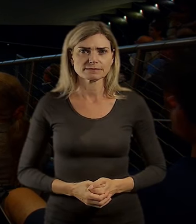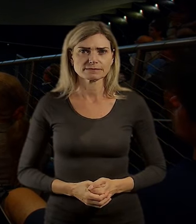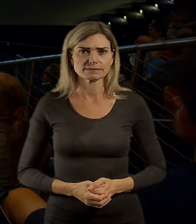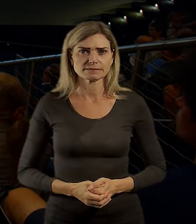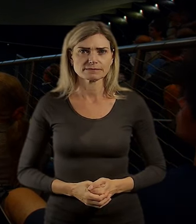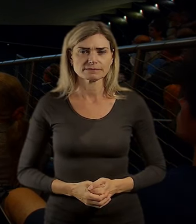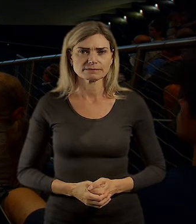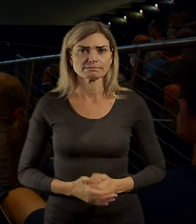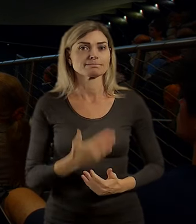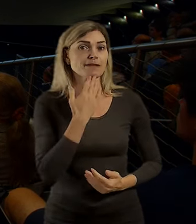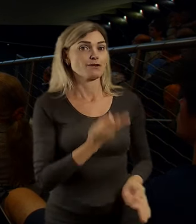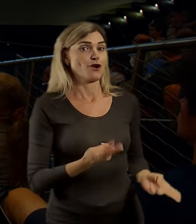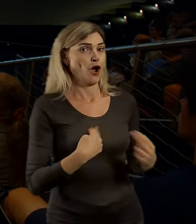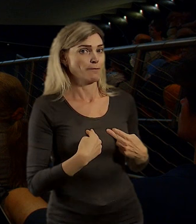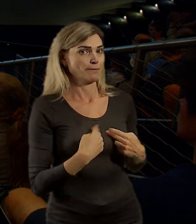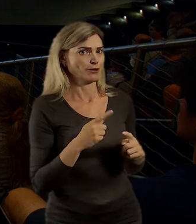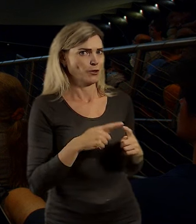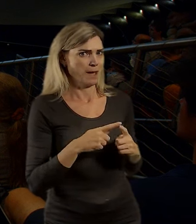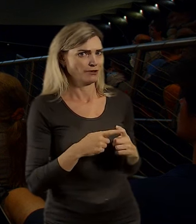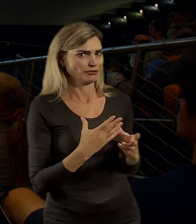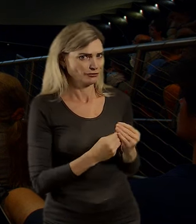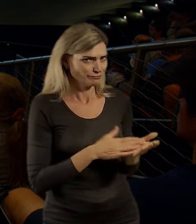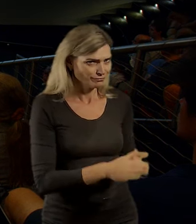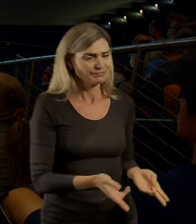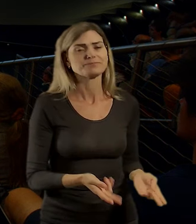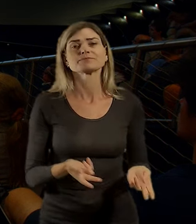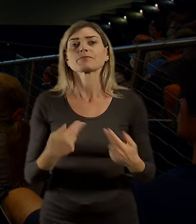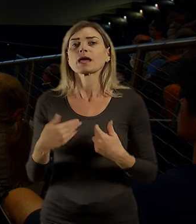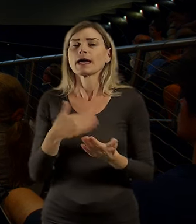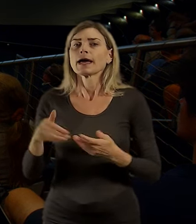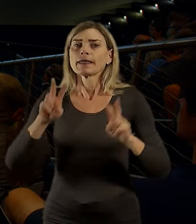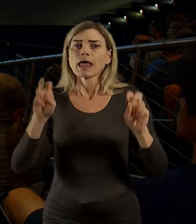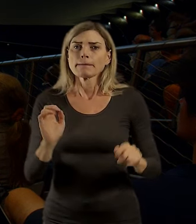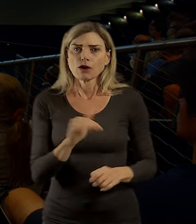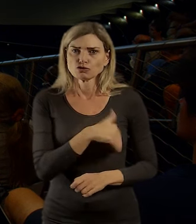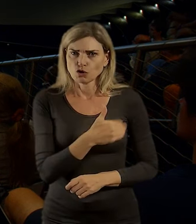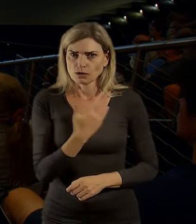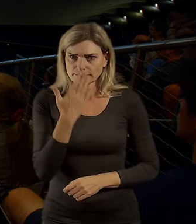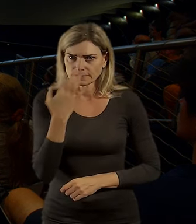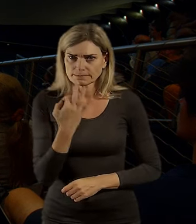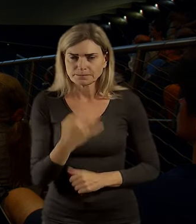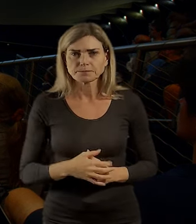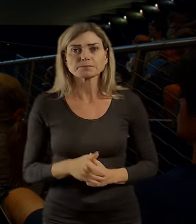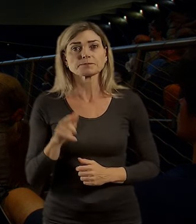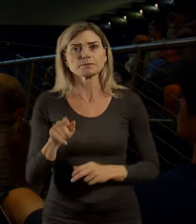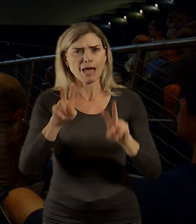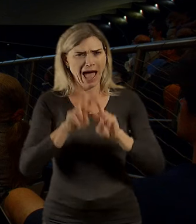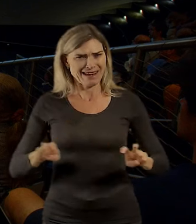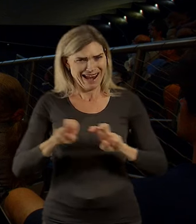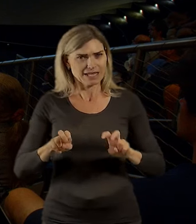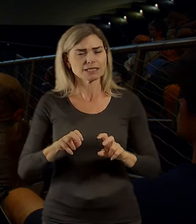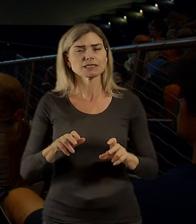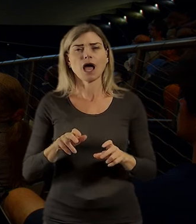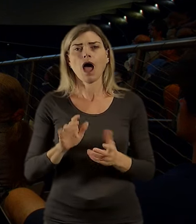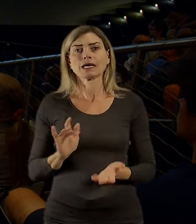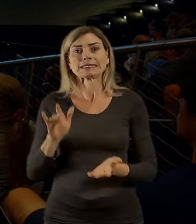Tak děkuji Tomášovi za slovo a já budu pokračovat tématikou školství. Tak cílem této analýzy, to je jedna z